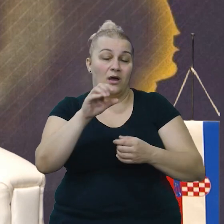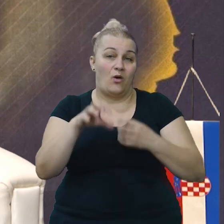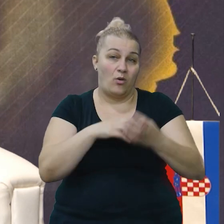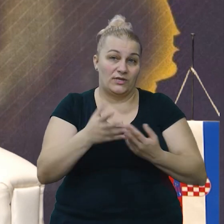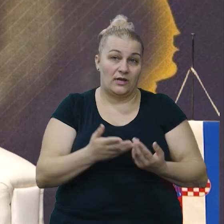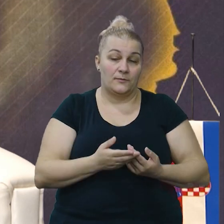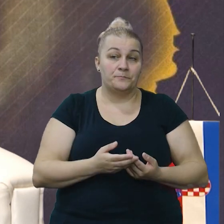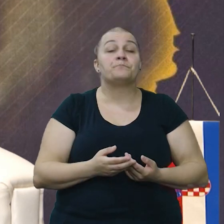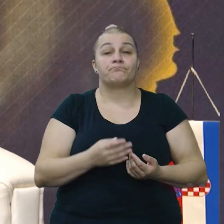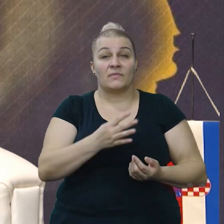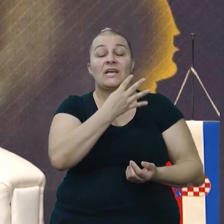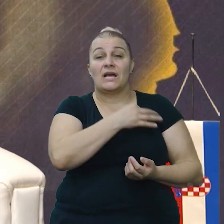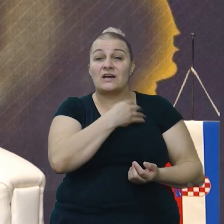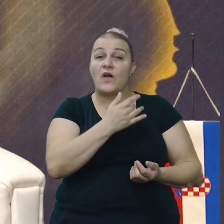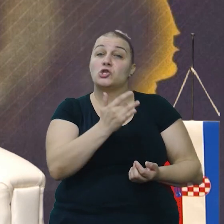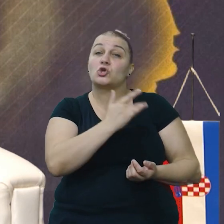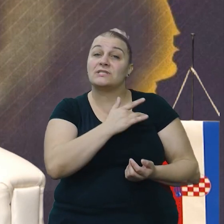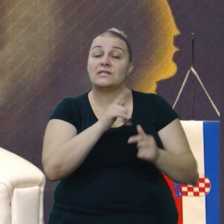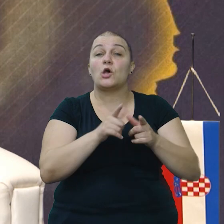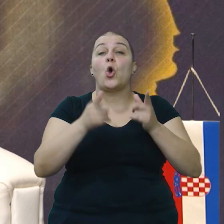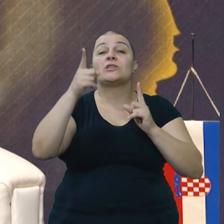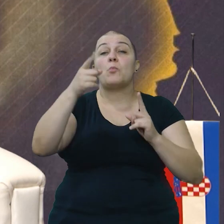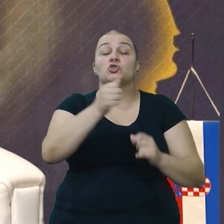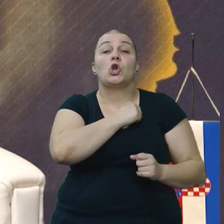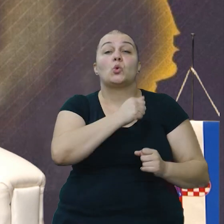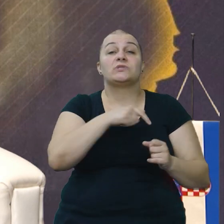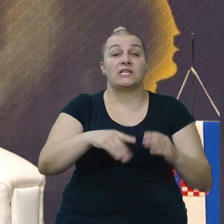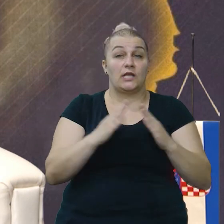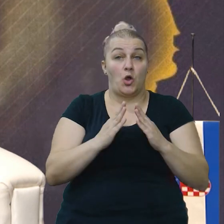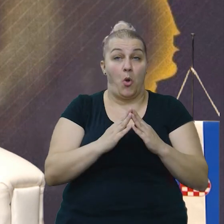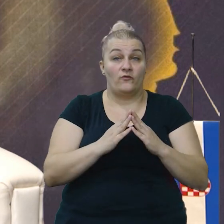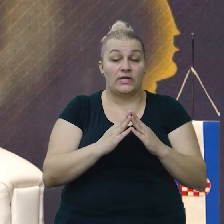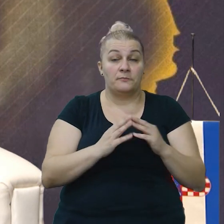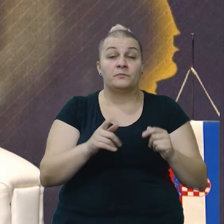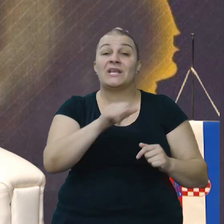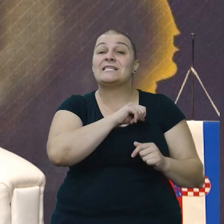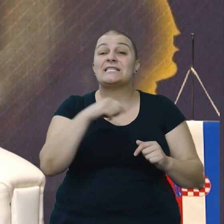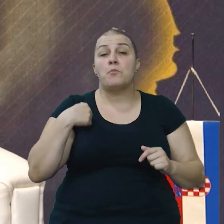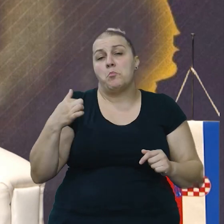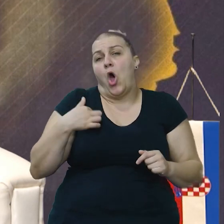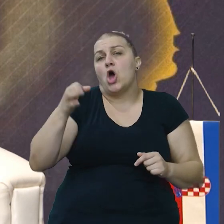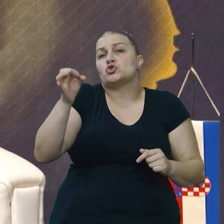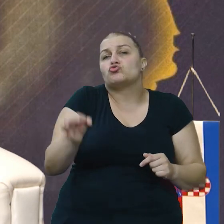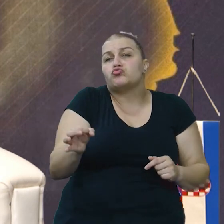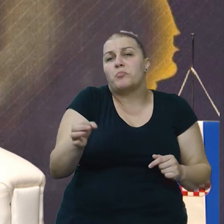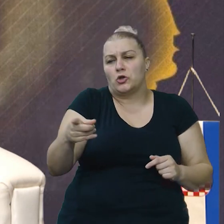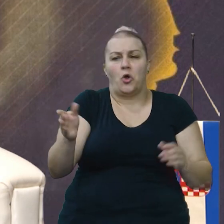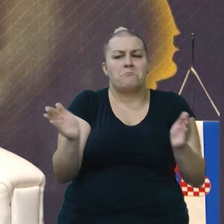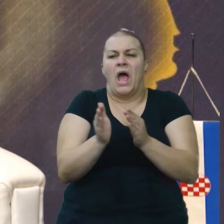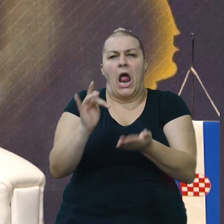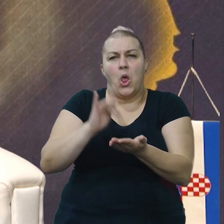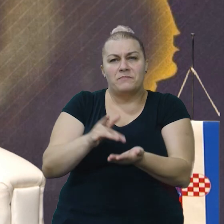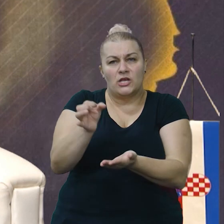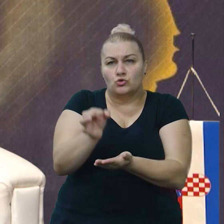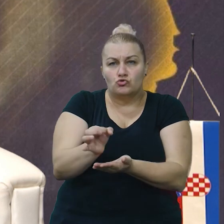imoćani, srce kuca za domovinu. Samo u mojoj župi, znači to je jedno malo mjesto, u mojoj